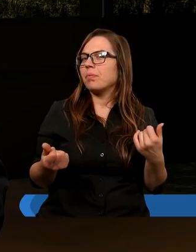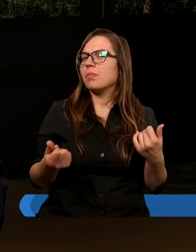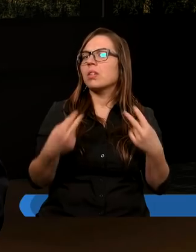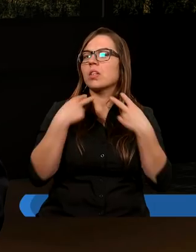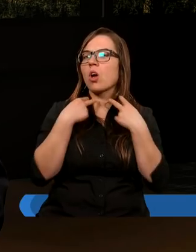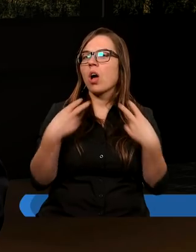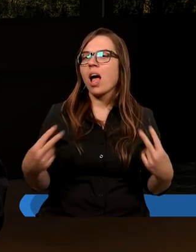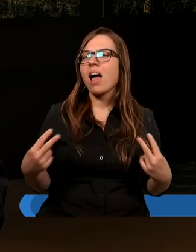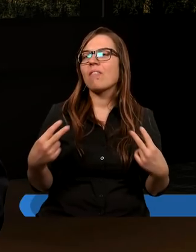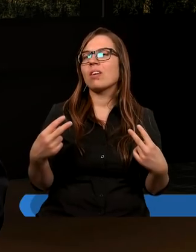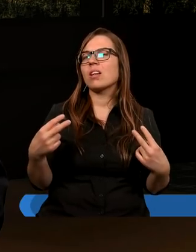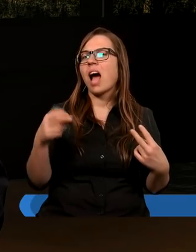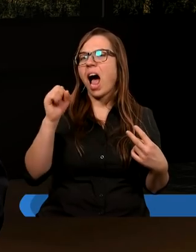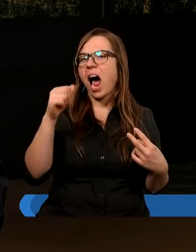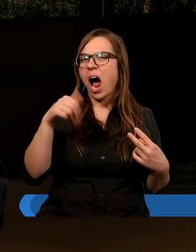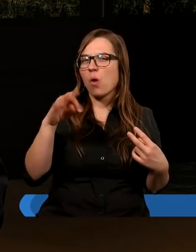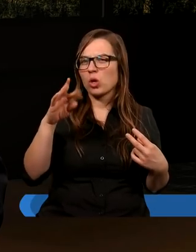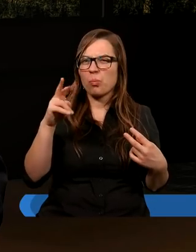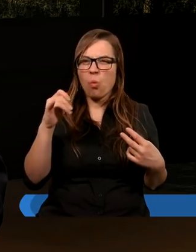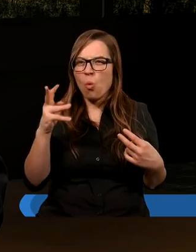ewangelicko-augsburski.